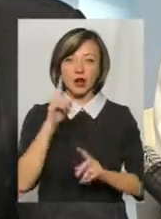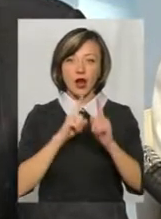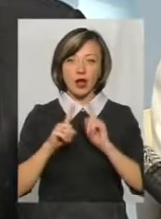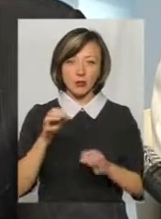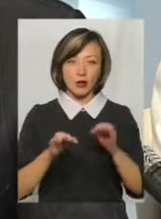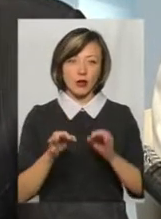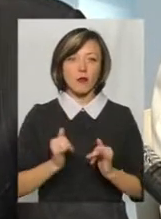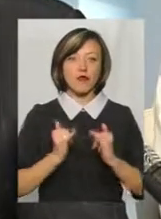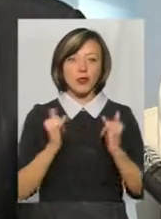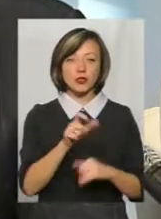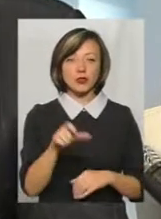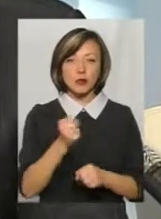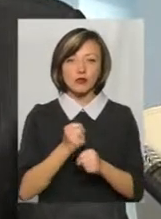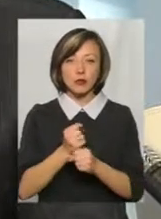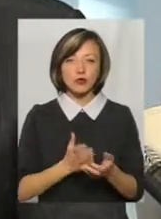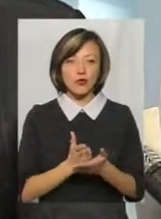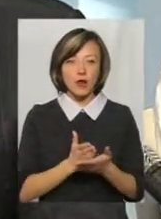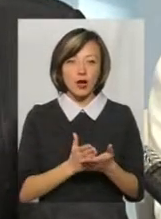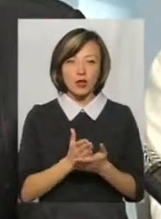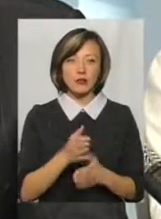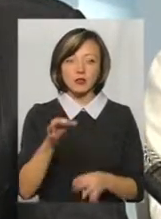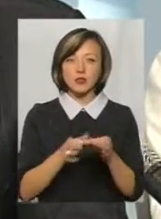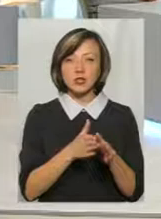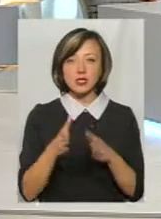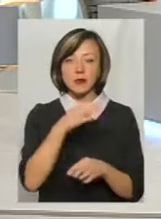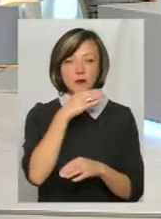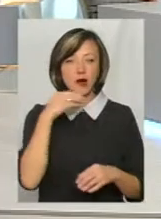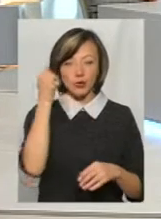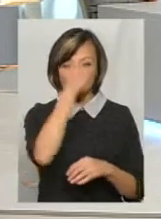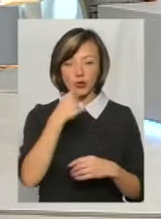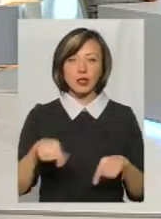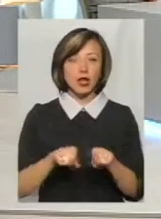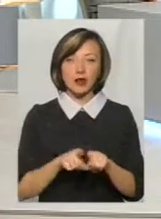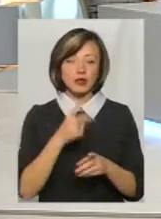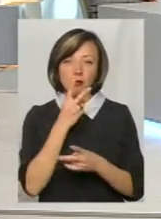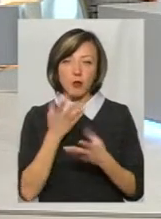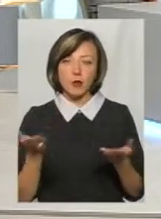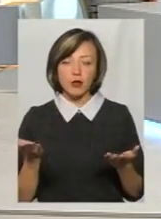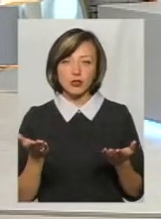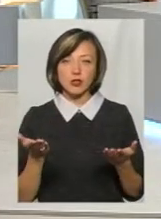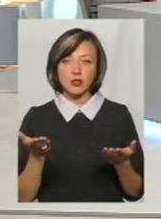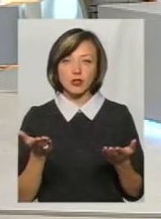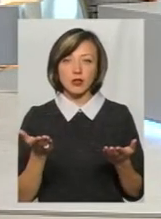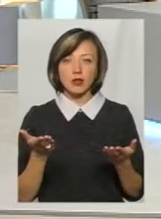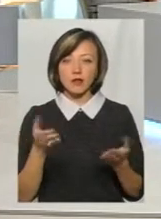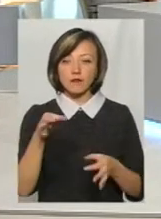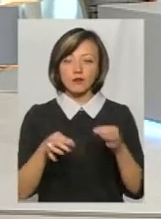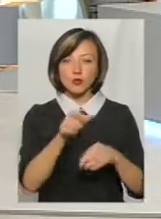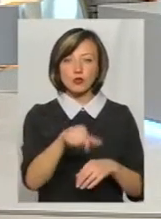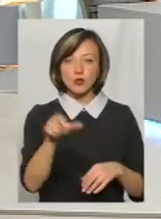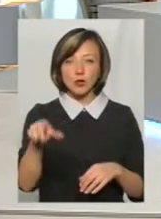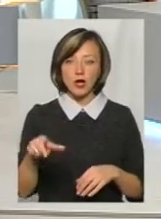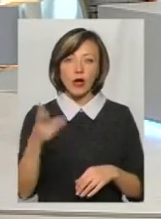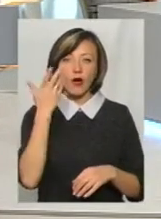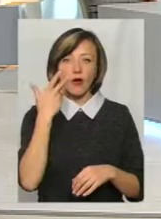також поважні люди, які там пропрацювали в нас в судовій системі багато років. Вони також не побачили в судях, які засуджували